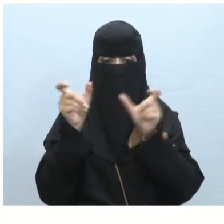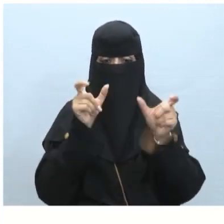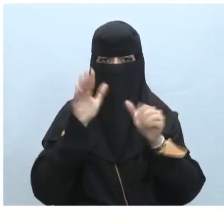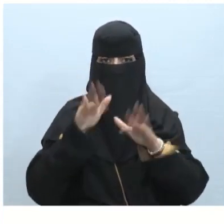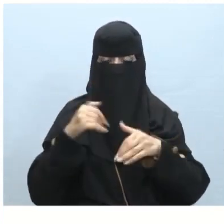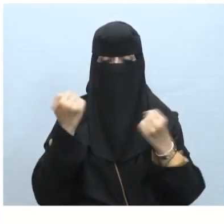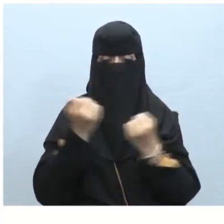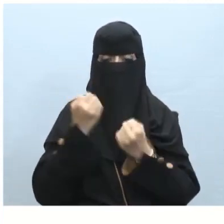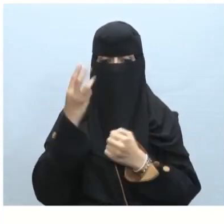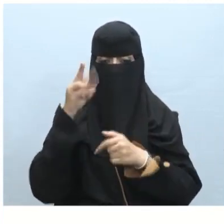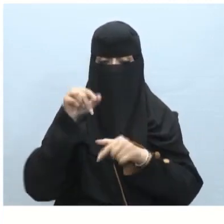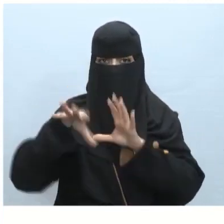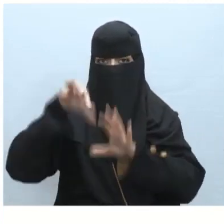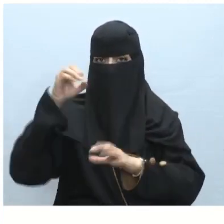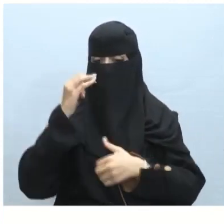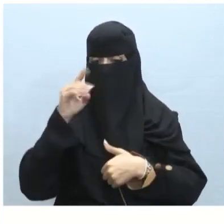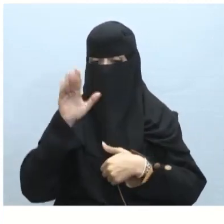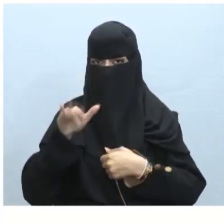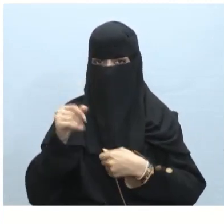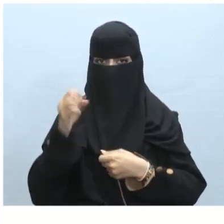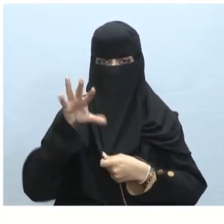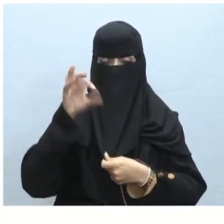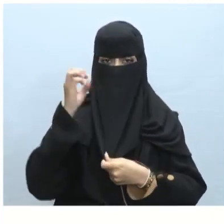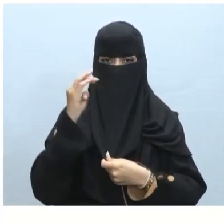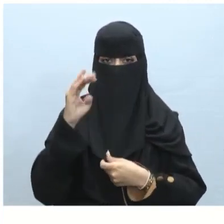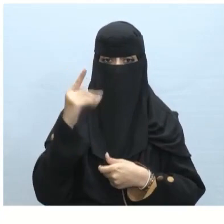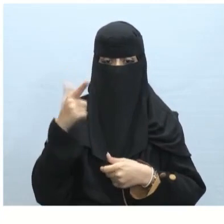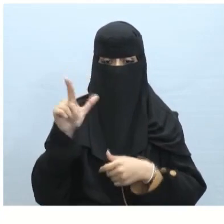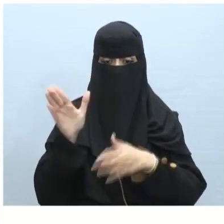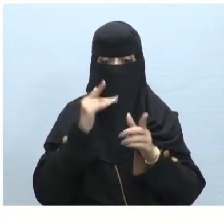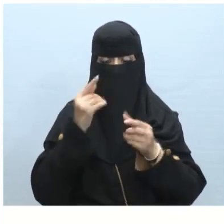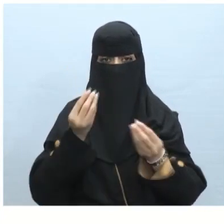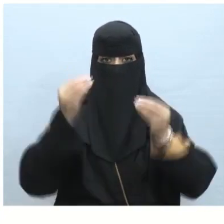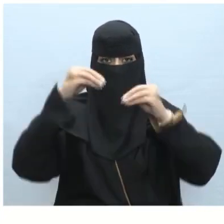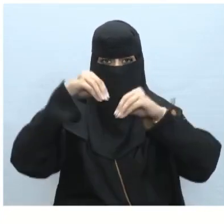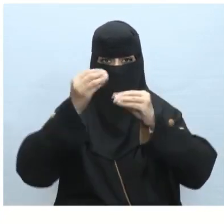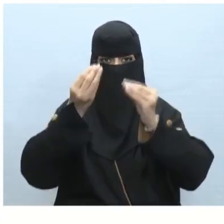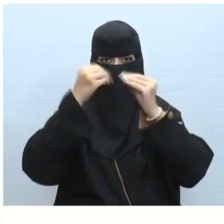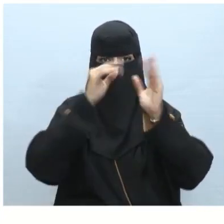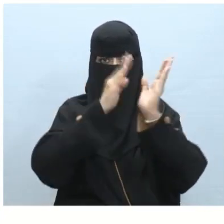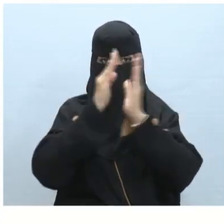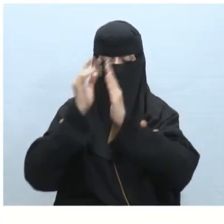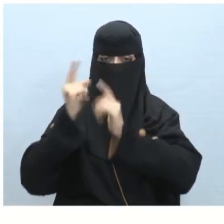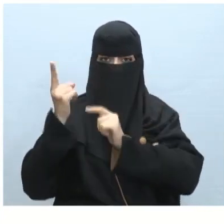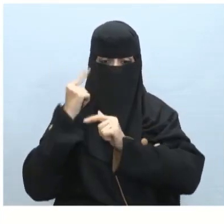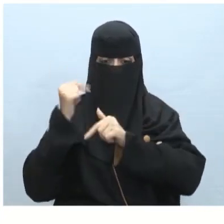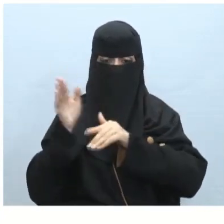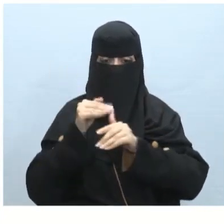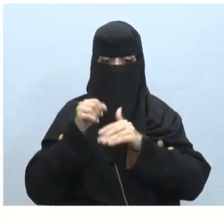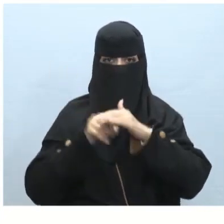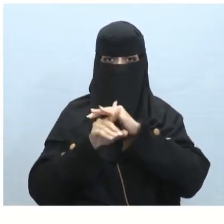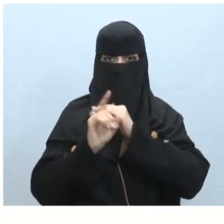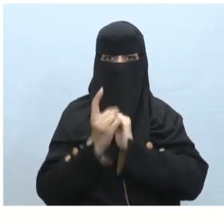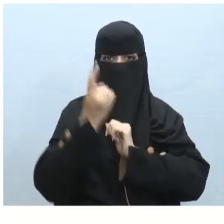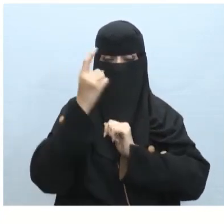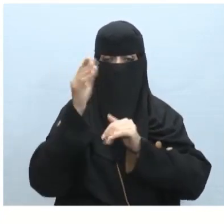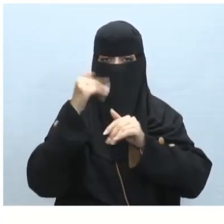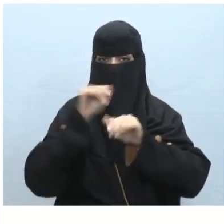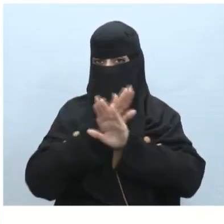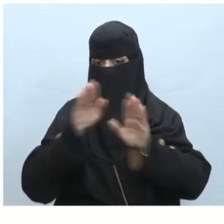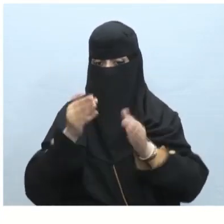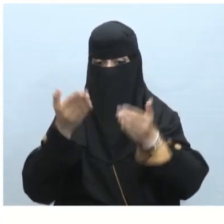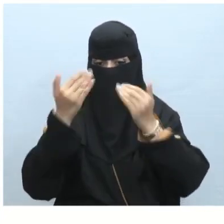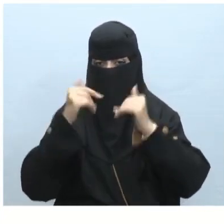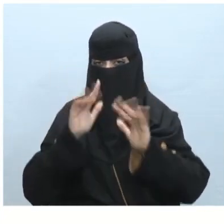الثالث ذكرنا نختار الإجابة الصحيحة يمكنك إدراج ملفات صوت في الشريحة الأولى فقط